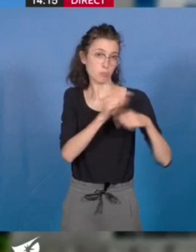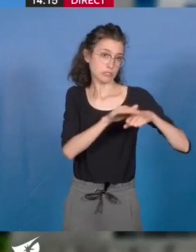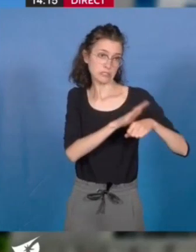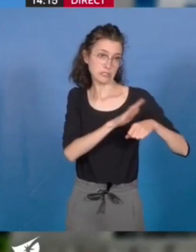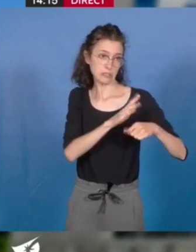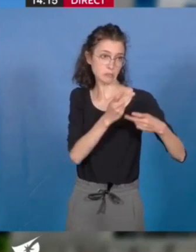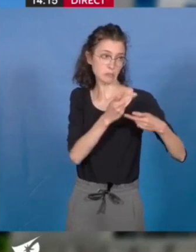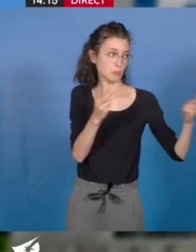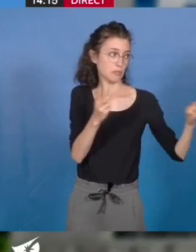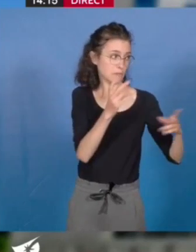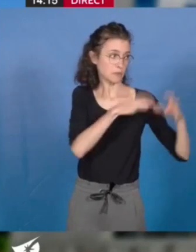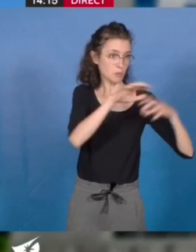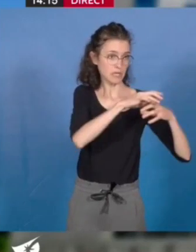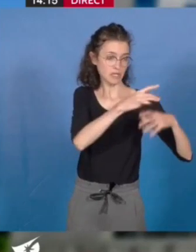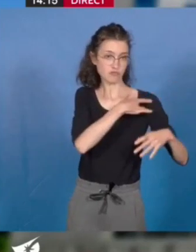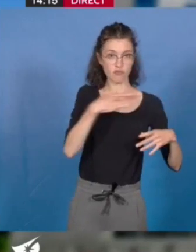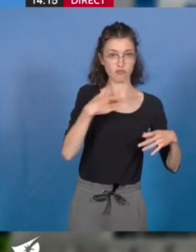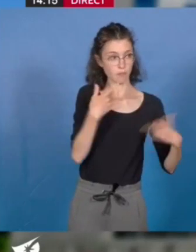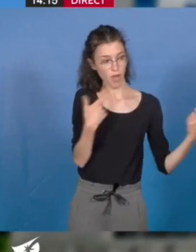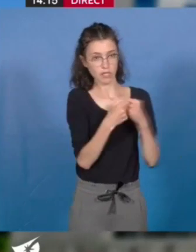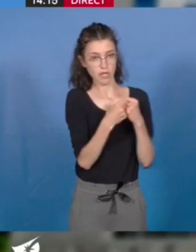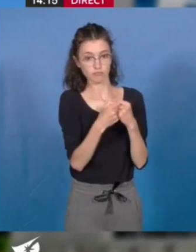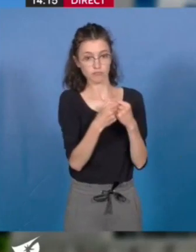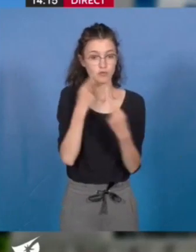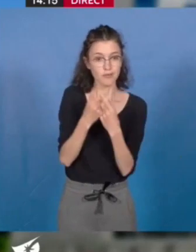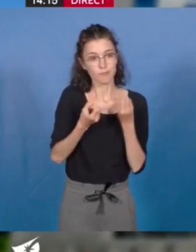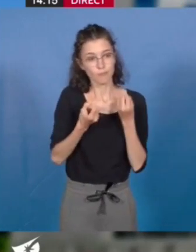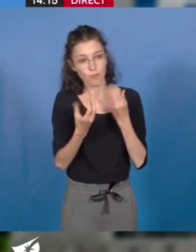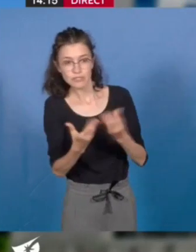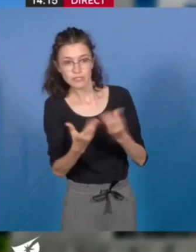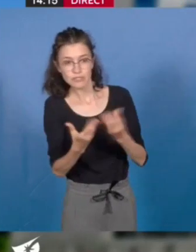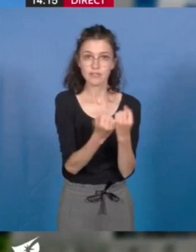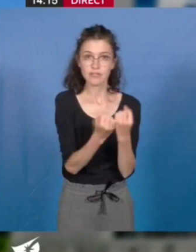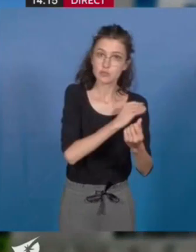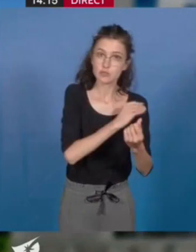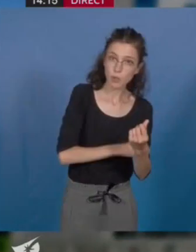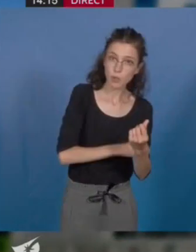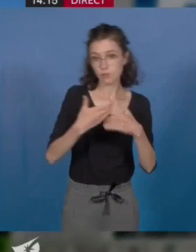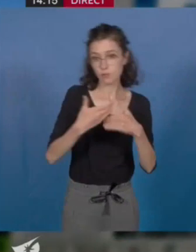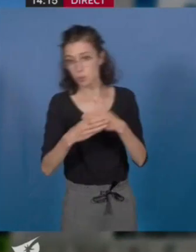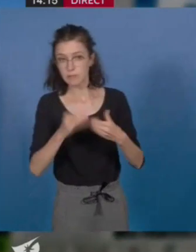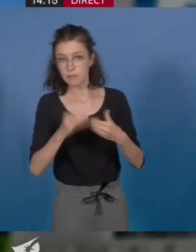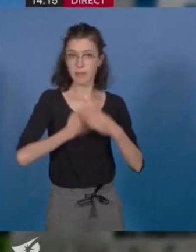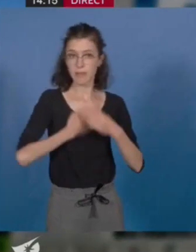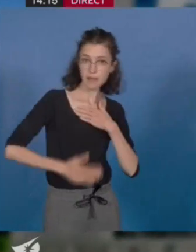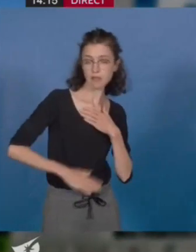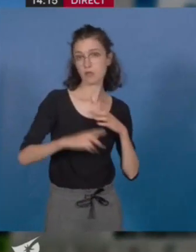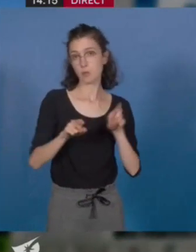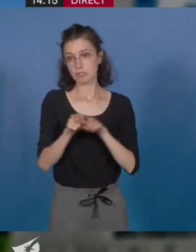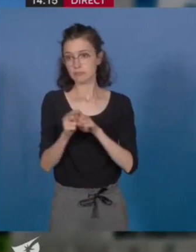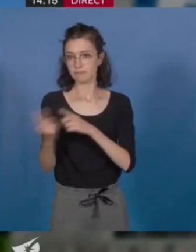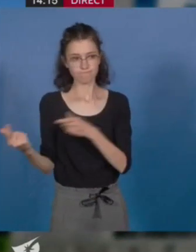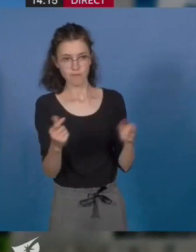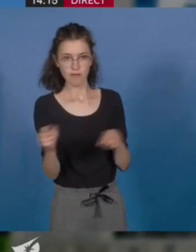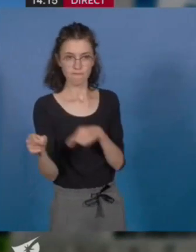L'activité sportive, les activités ludiques et de bien-être ainsi que la présence de services publics de proximité accessible en transport en